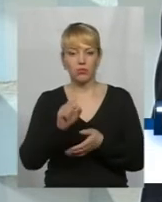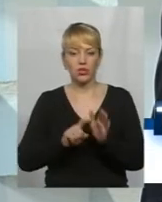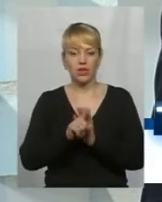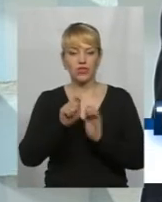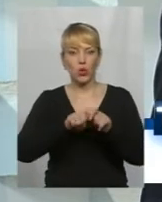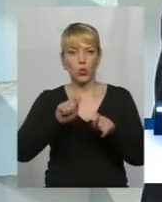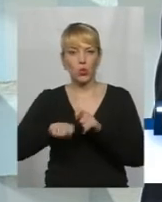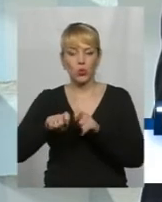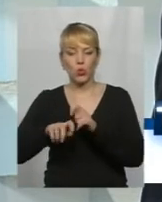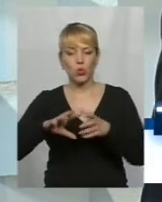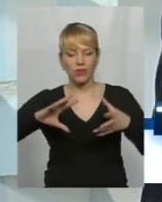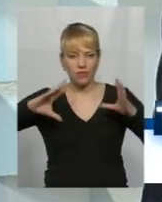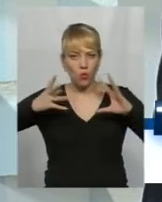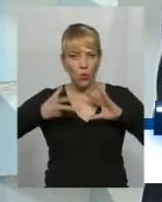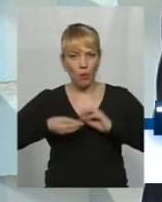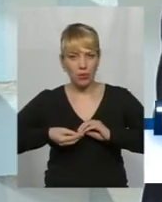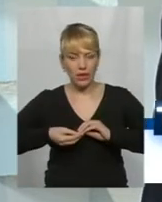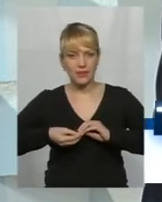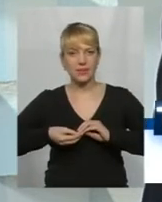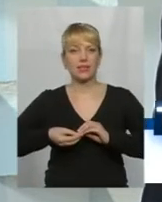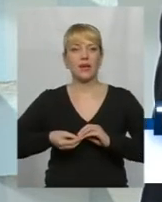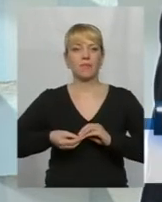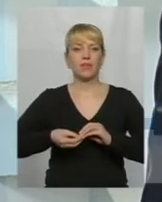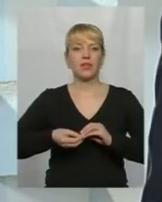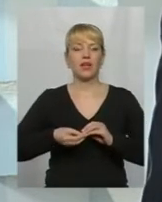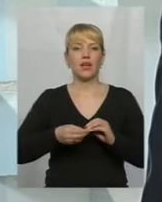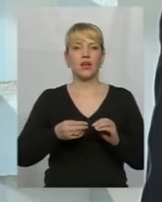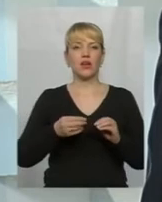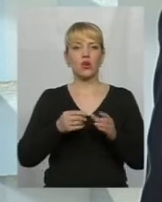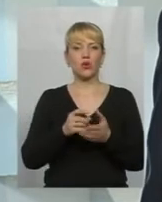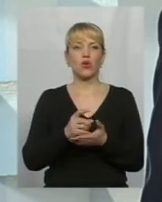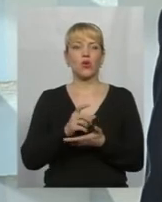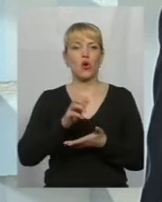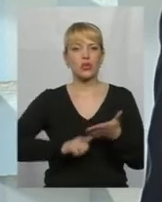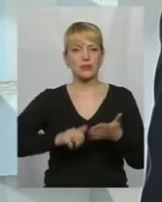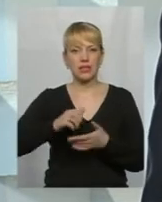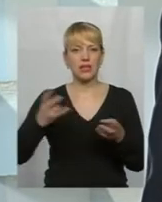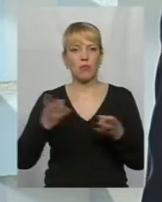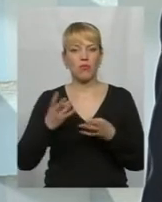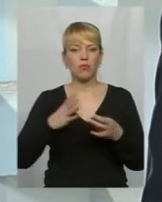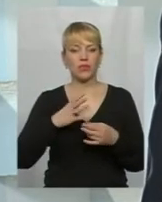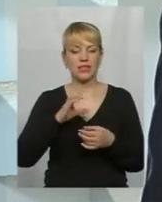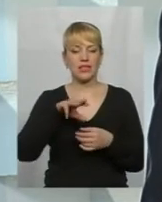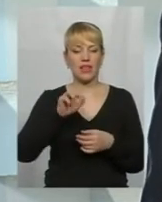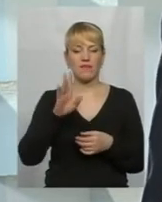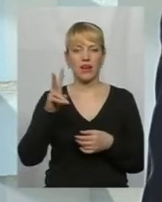Разом з тим, в комплексі розмитнення мало би бути і митні ставки. Ці ставки мають бути доступні для